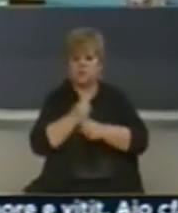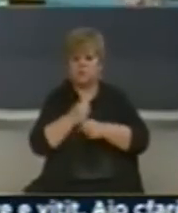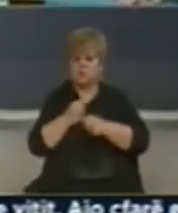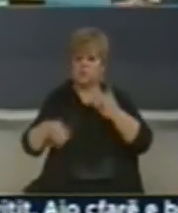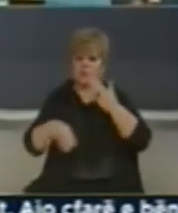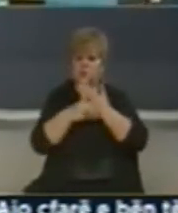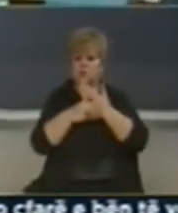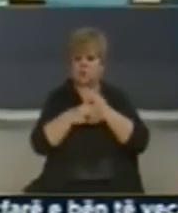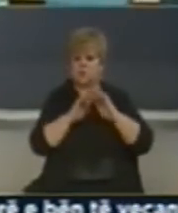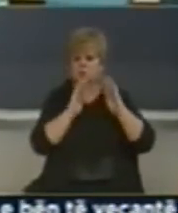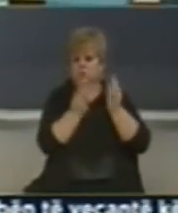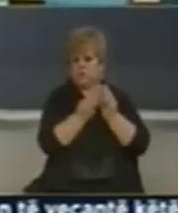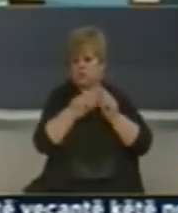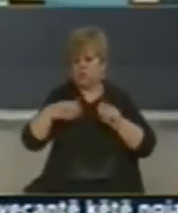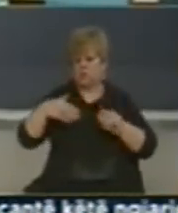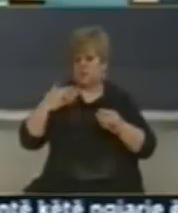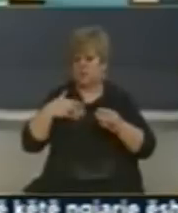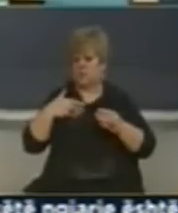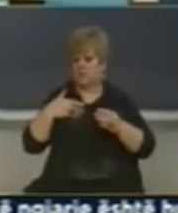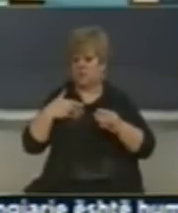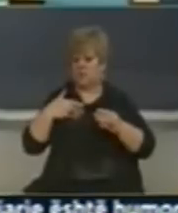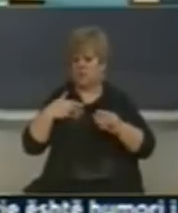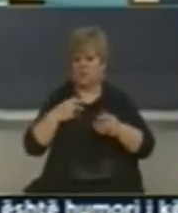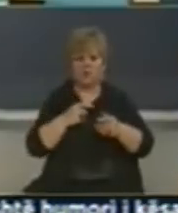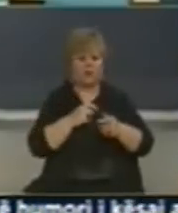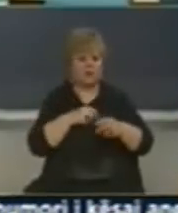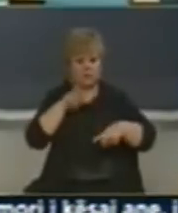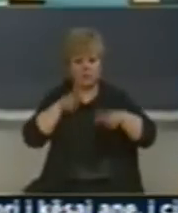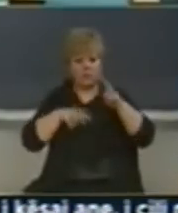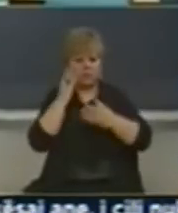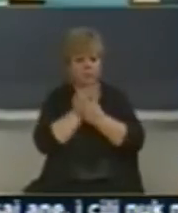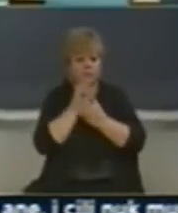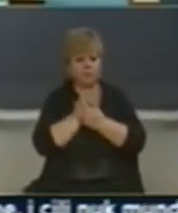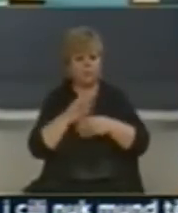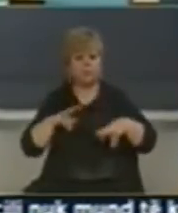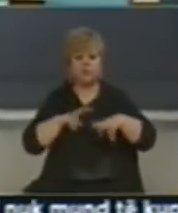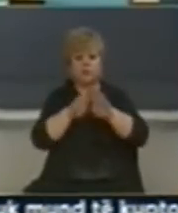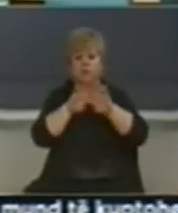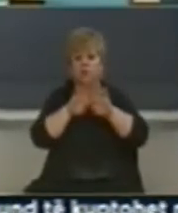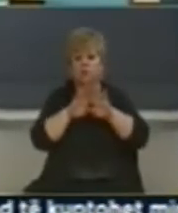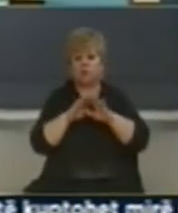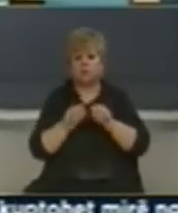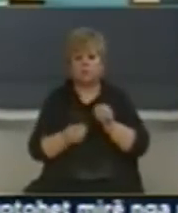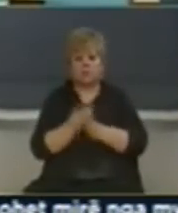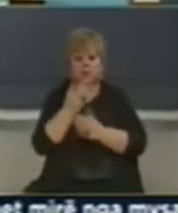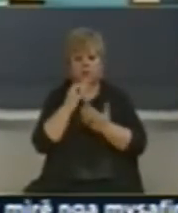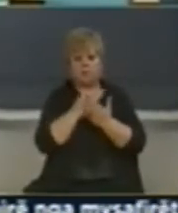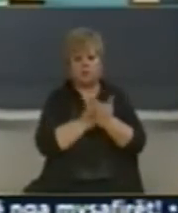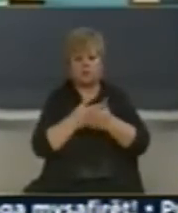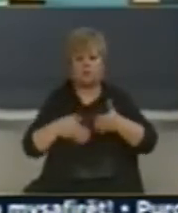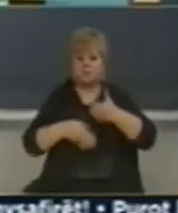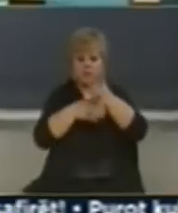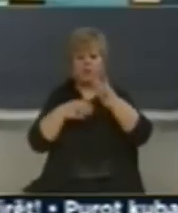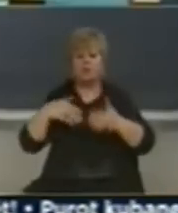në sektorin e rinis, në përmjet draftimit dhe rishikimit dokumentëve strategjike, krimit programëve të reja për mbështetje